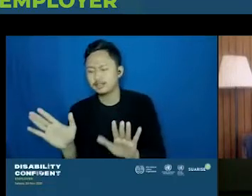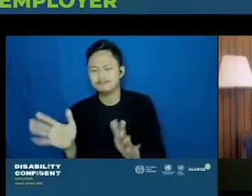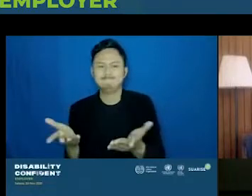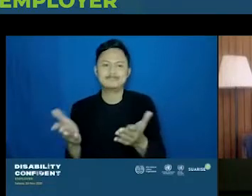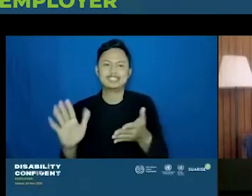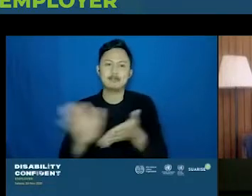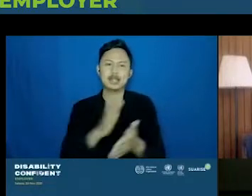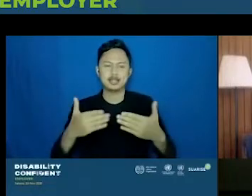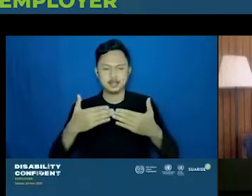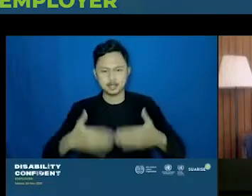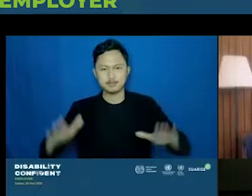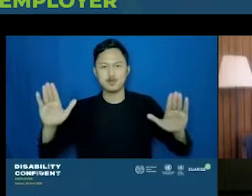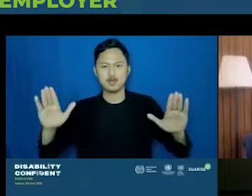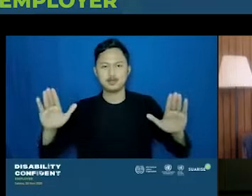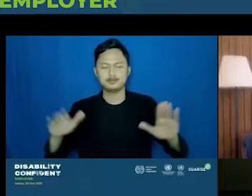gitu.